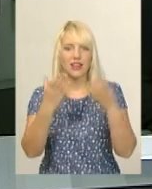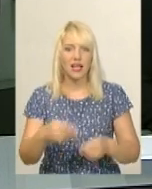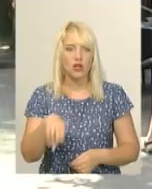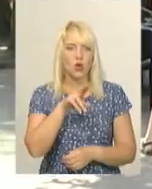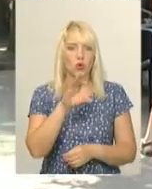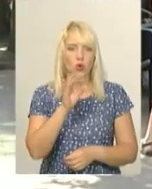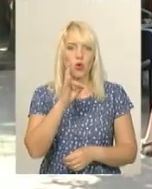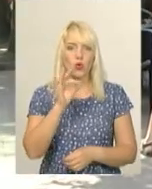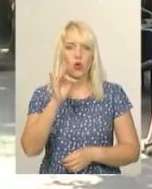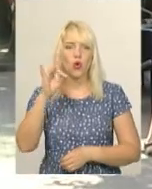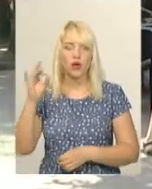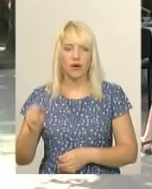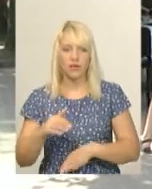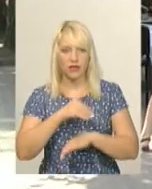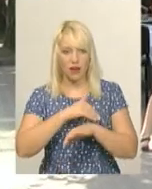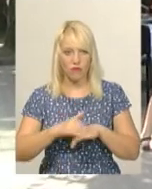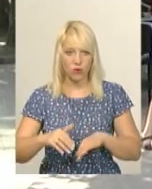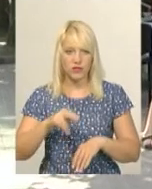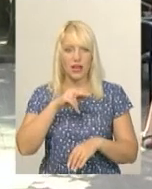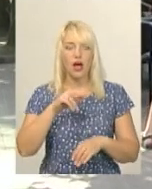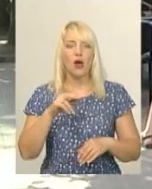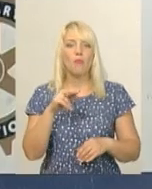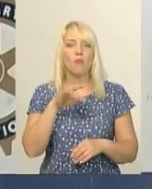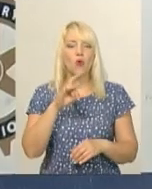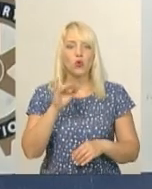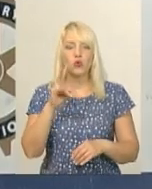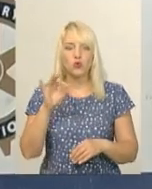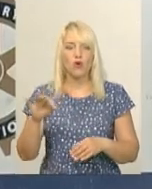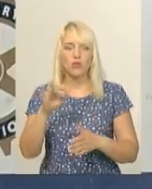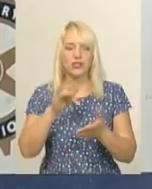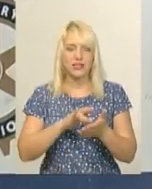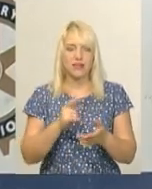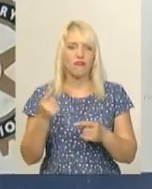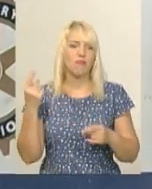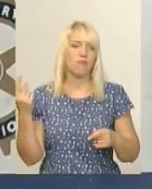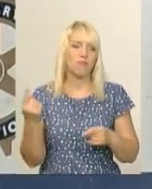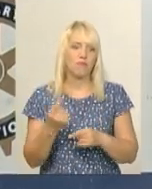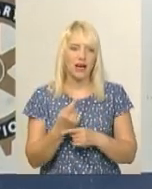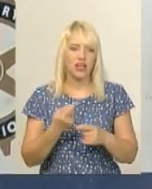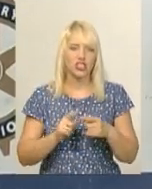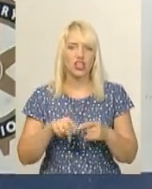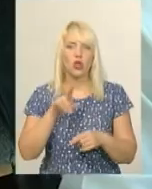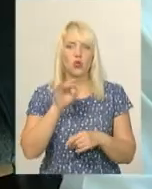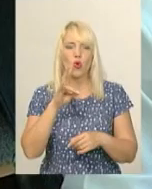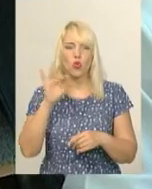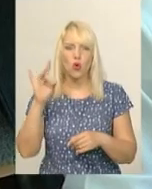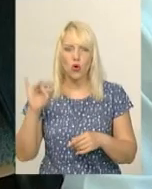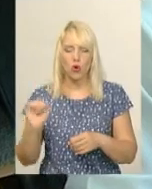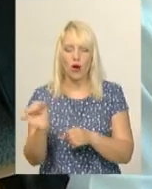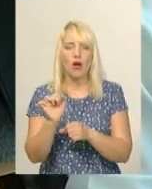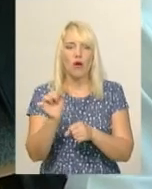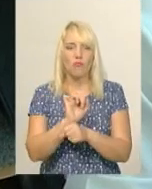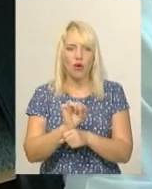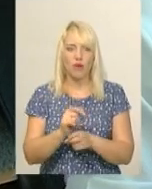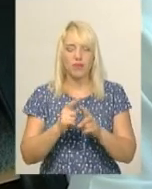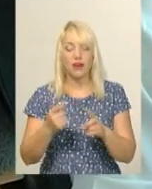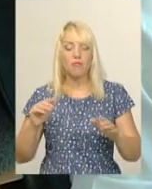На вулицю Проскурівського обласного центру сьогодні вперше виїхав доноромобіль. Медики обласної станції переливання пропонують хмельничанам у